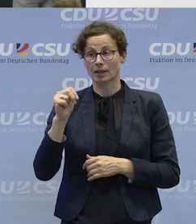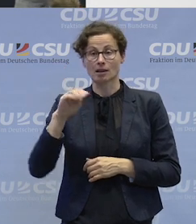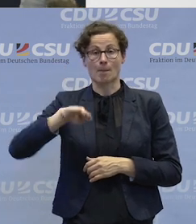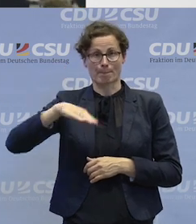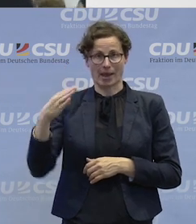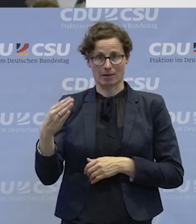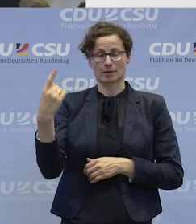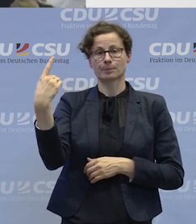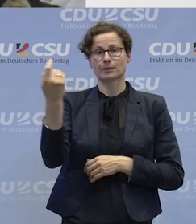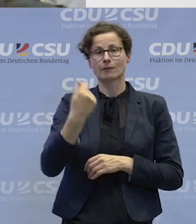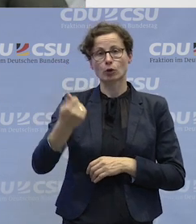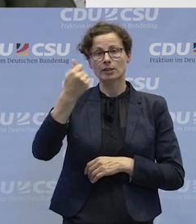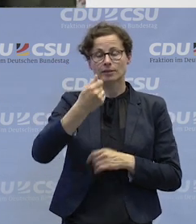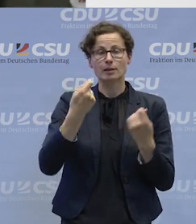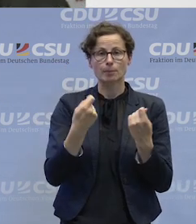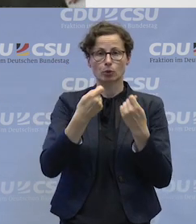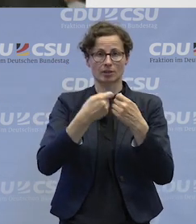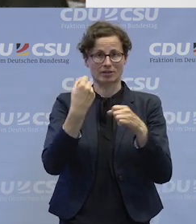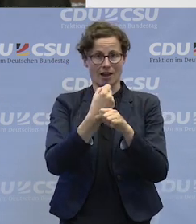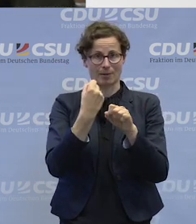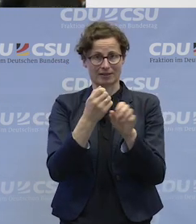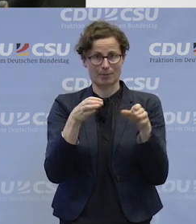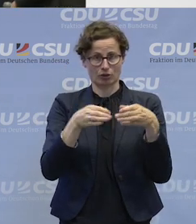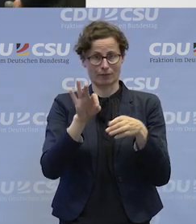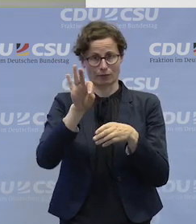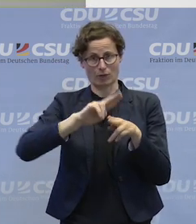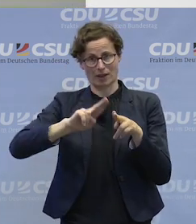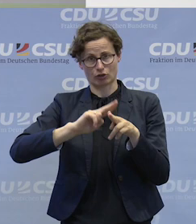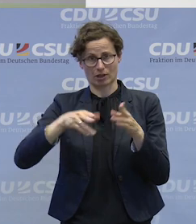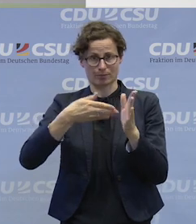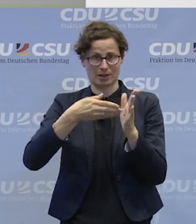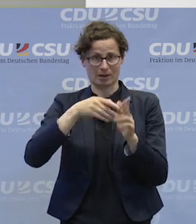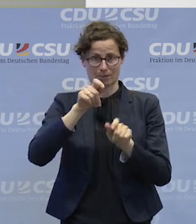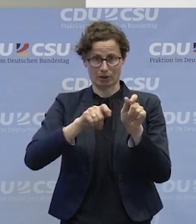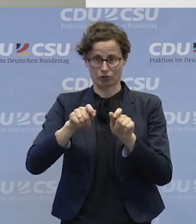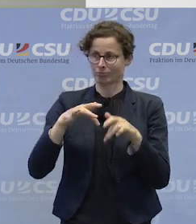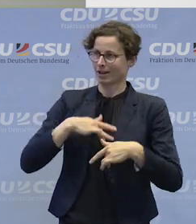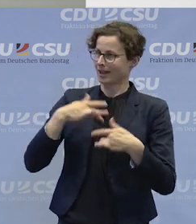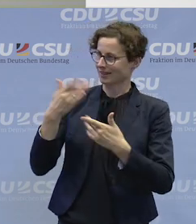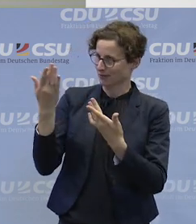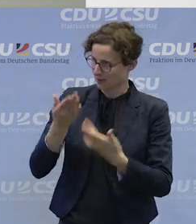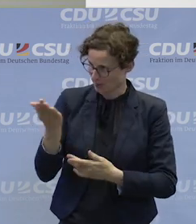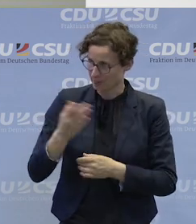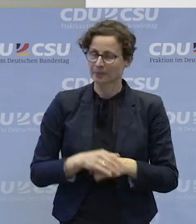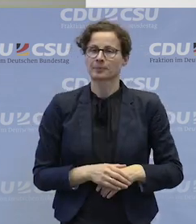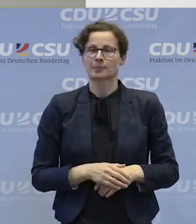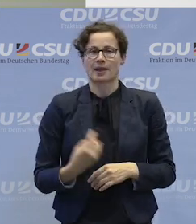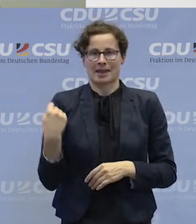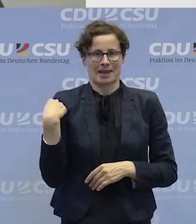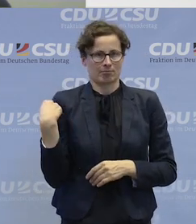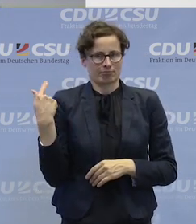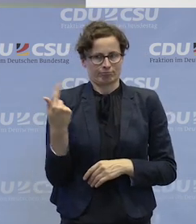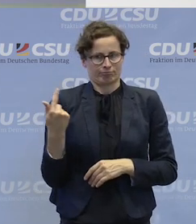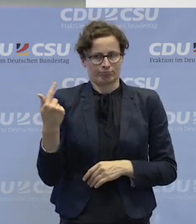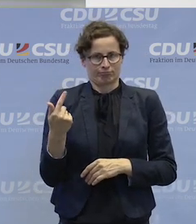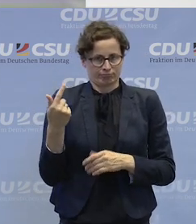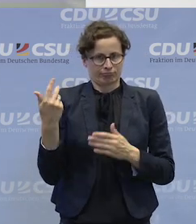Bundesarbeitsgemeinschaft der Werkstätten für behinderte Menschen. erst mal auch Ihnen herzlich willkommen. Bei dem, was hier jetzt in der Runde schon gesagt